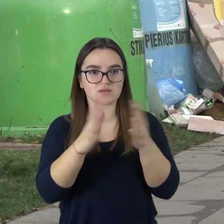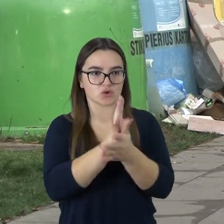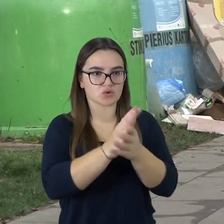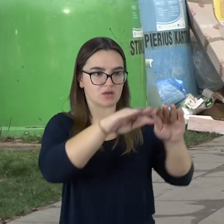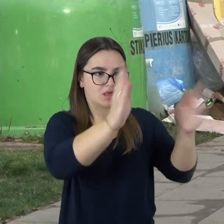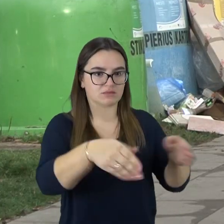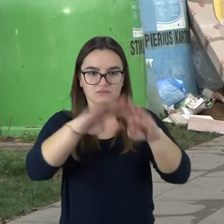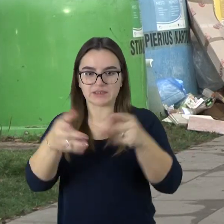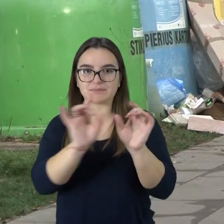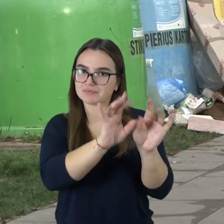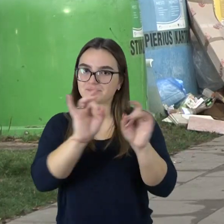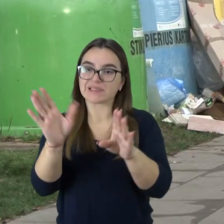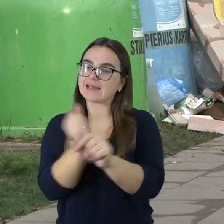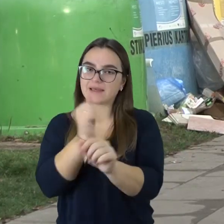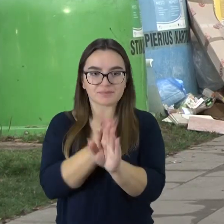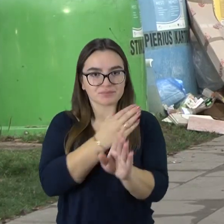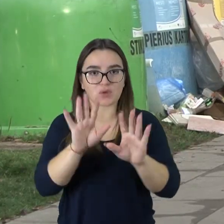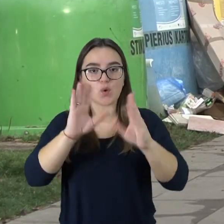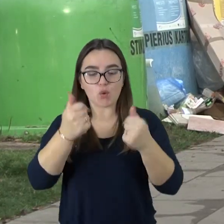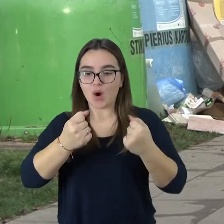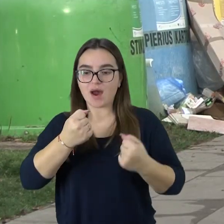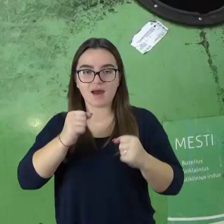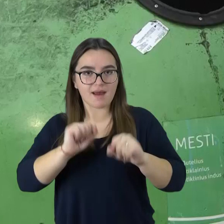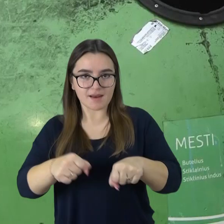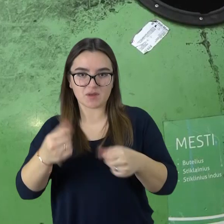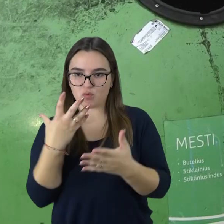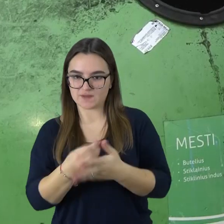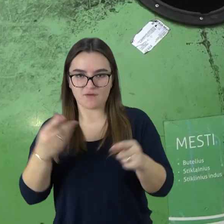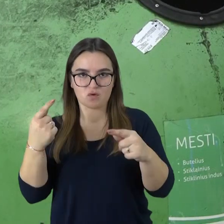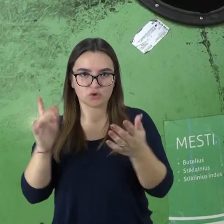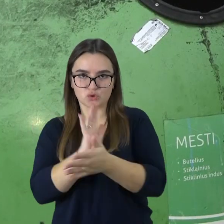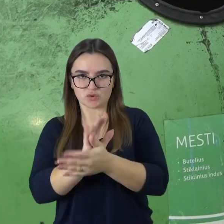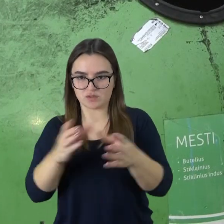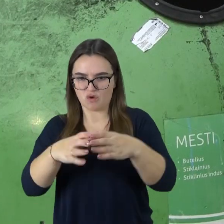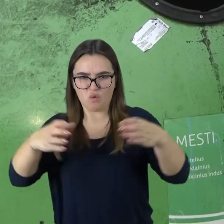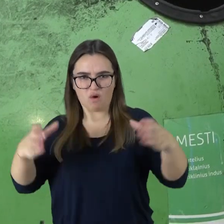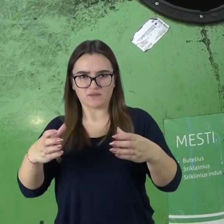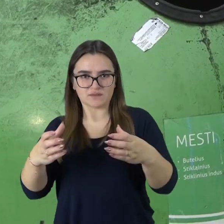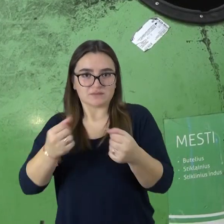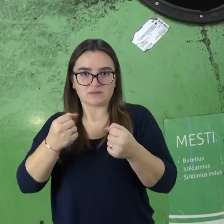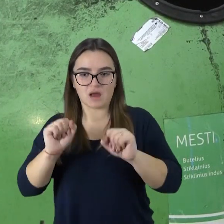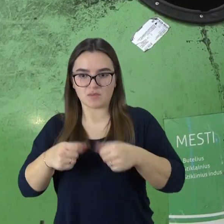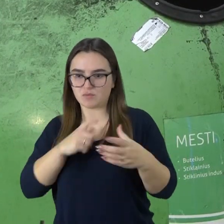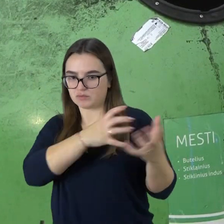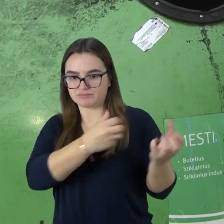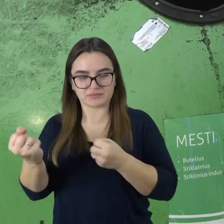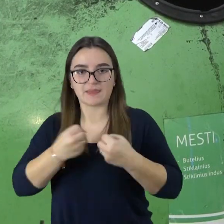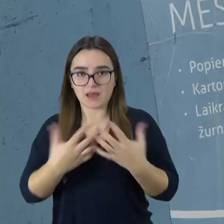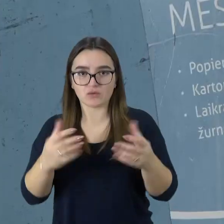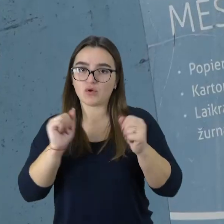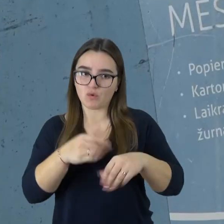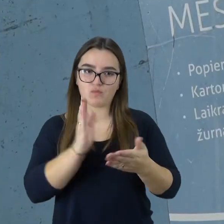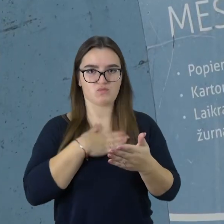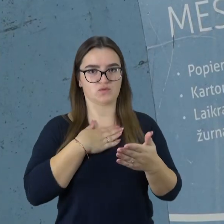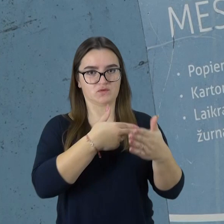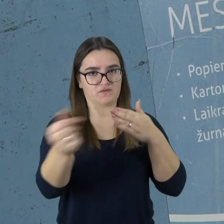Ir nesant galimybį didelius daiktus patiems išvežti į atliekų surinkimų ekšteles, asmeniškai kreiptis į ekoservis projektai įmonę.